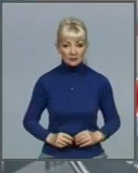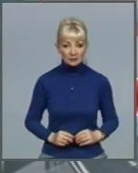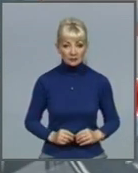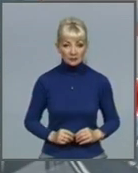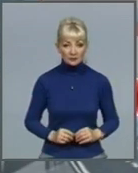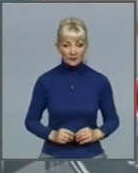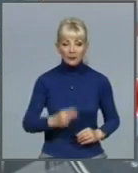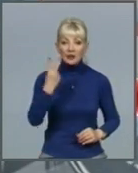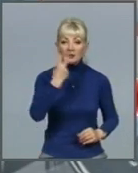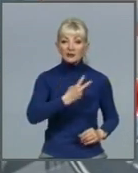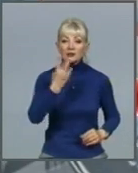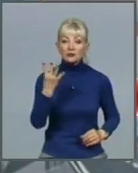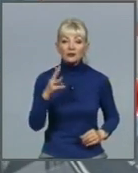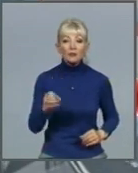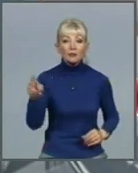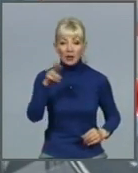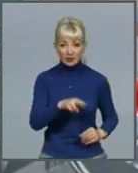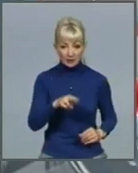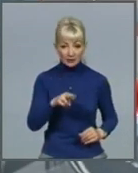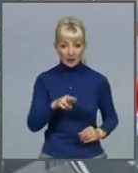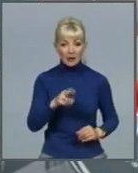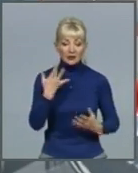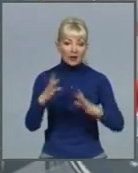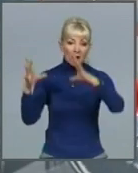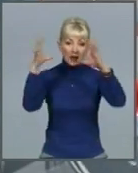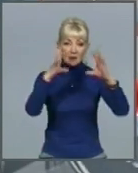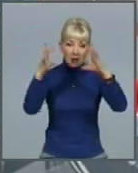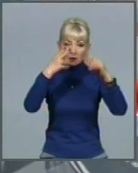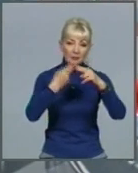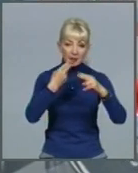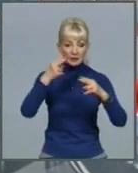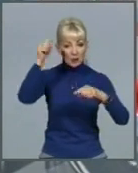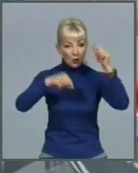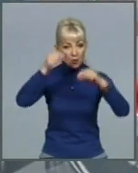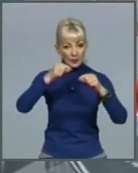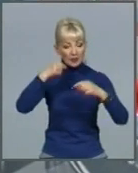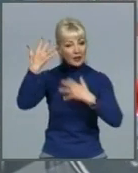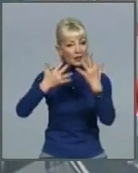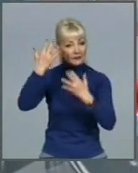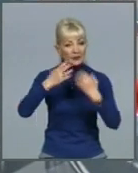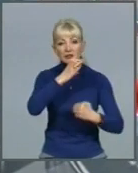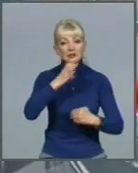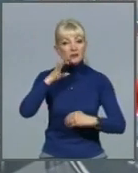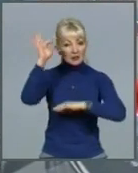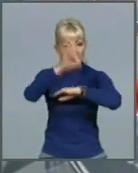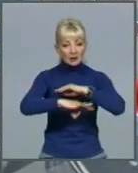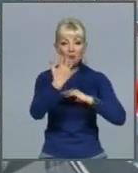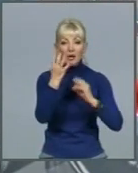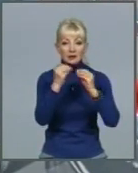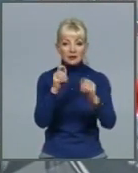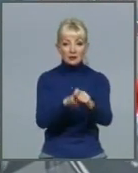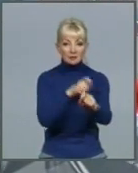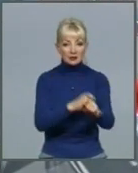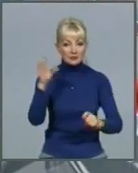24 травня. Мінлива хмарність без опадів. Вітер північно-західний – 5-10 метрів за секунду. Температура